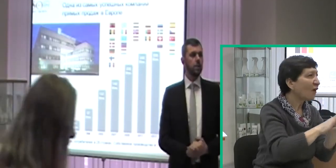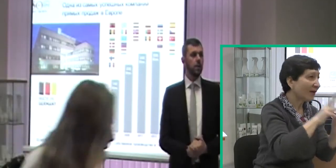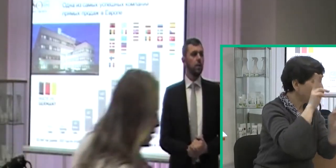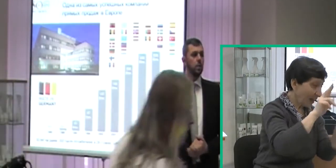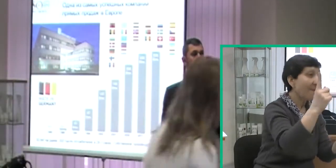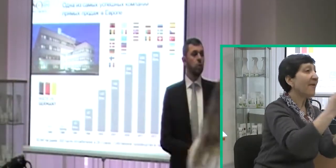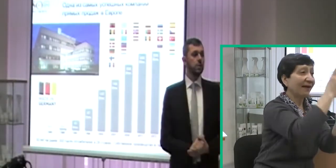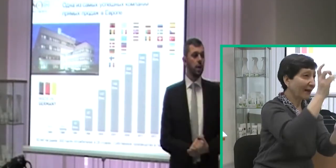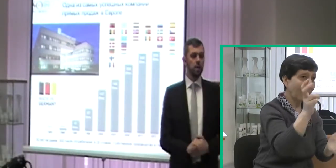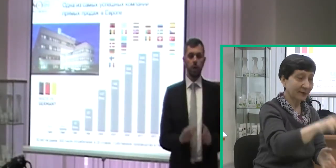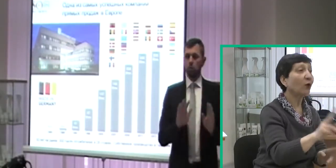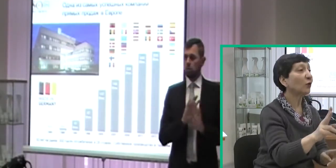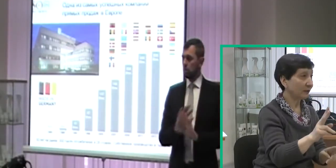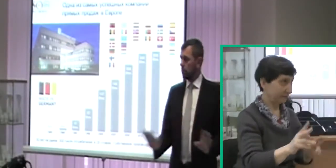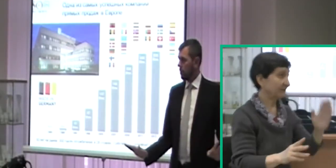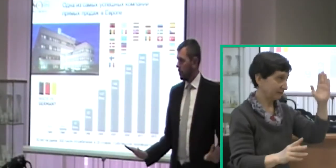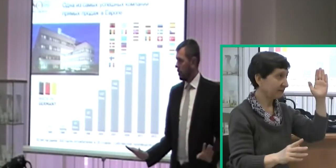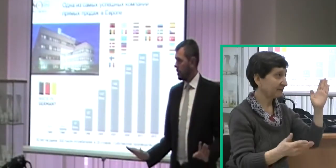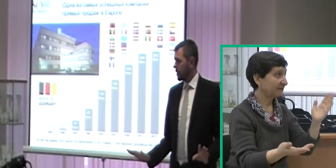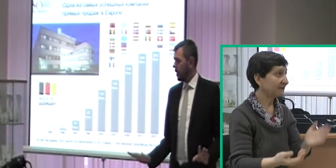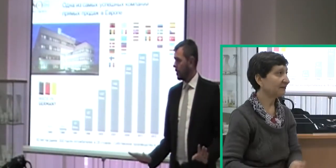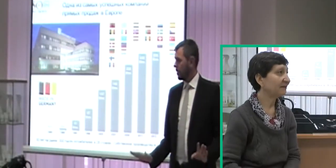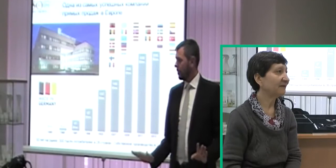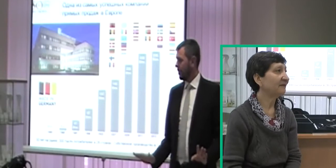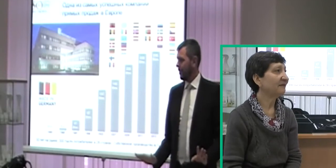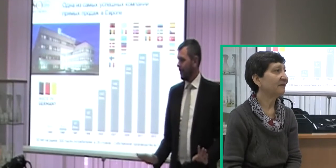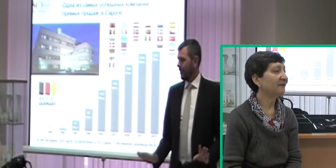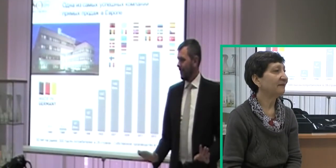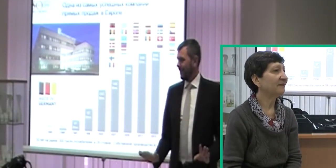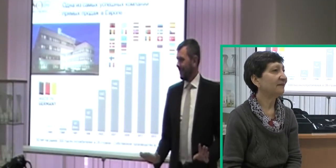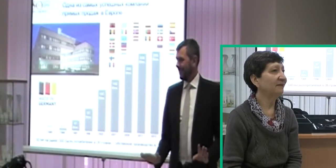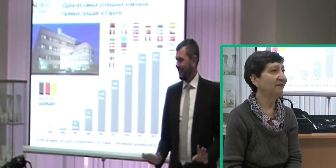Первый раз, да? Ничего не знаете продукцию? Не знаете?